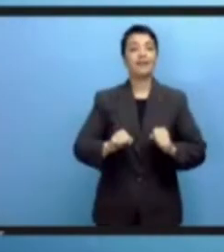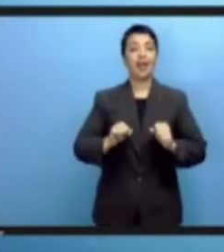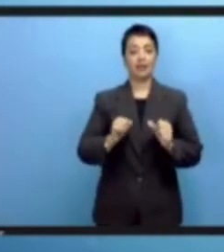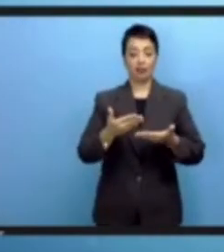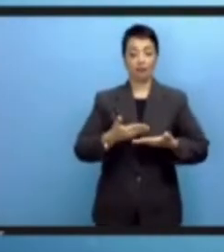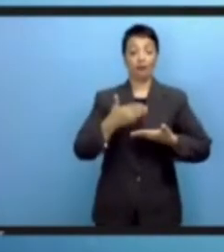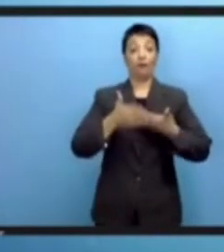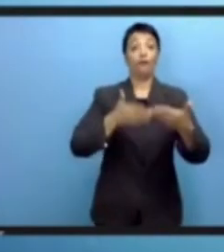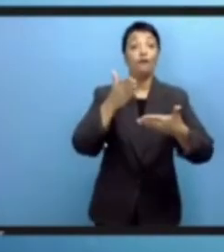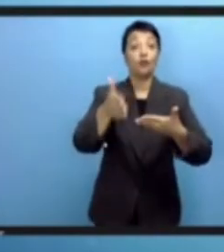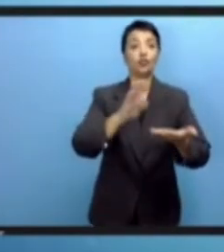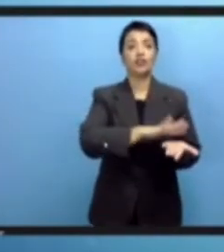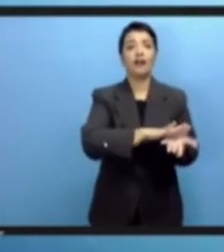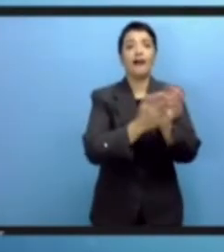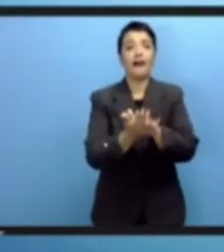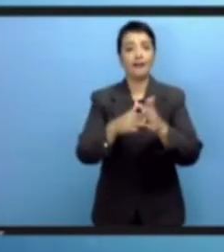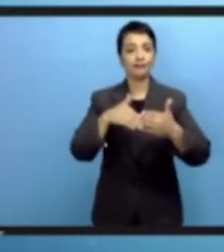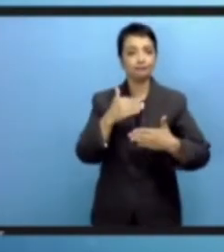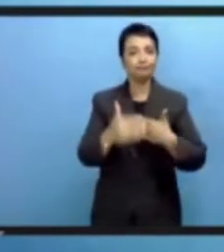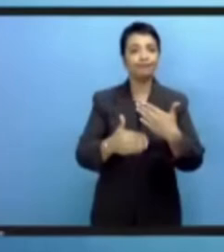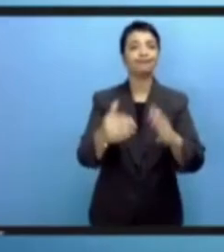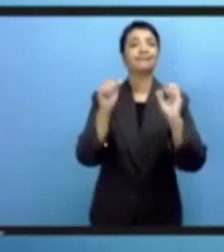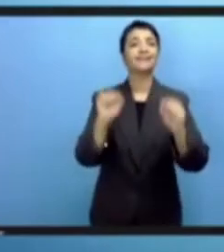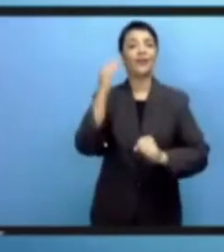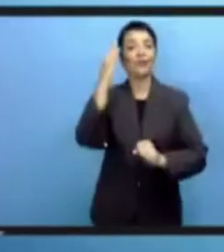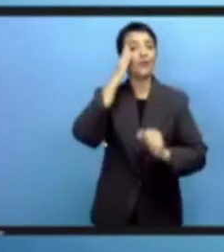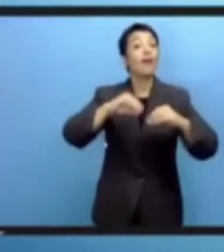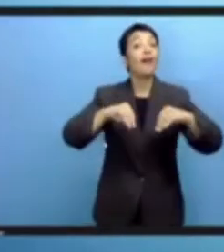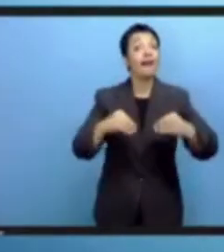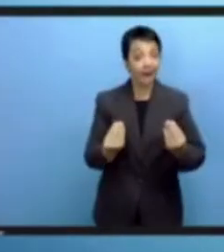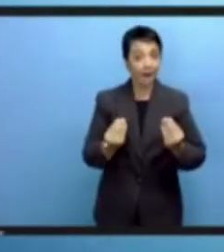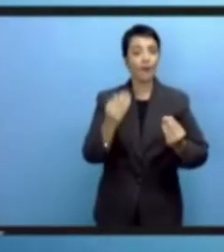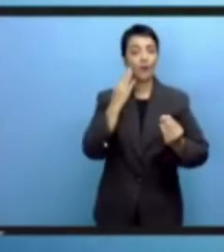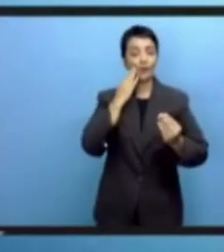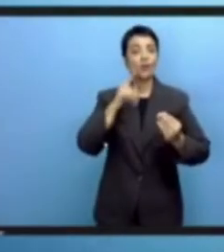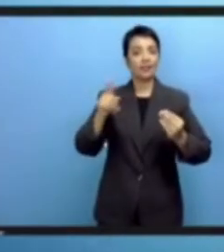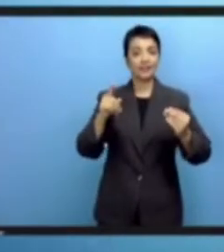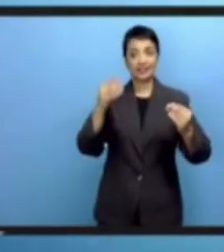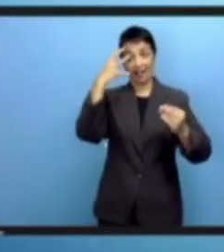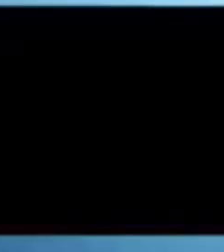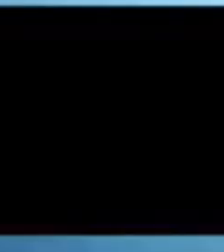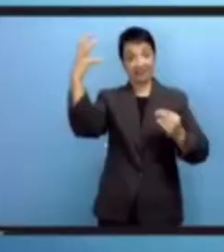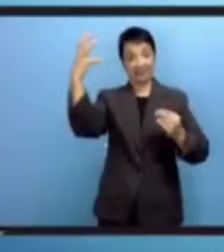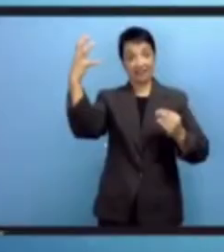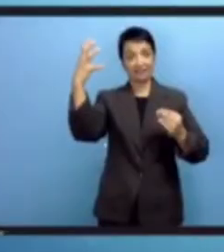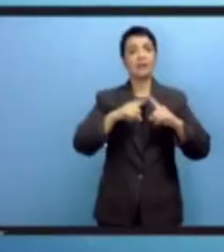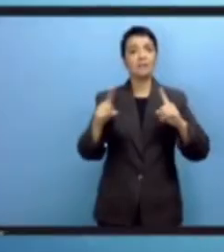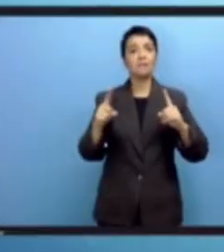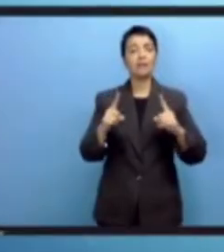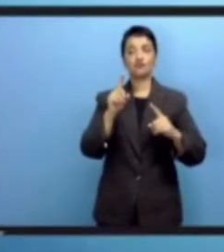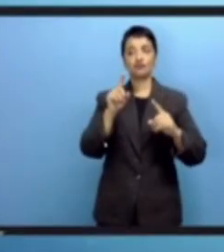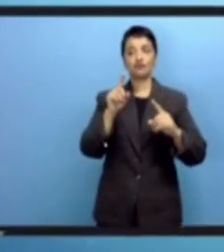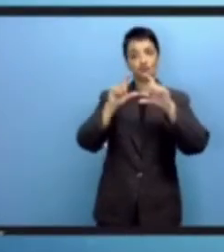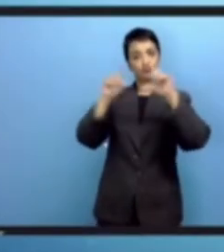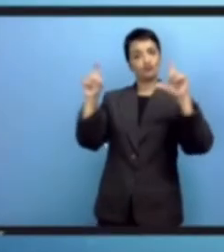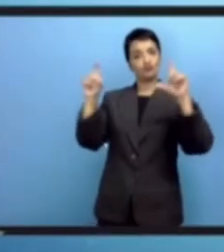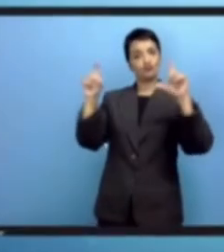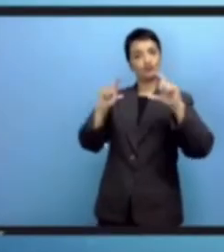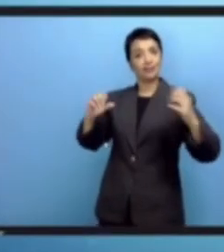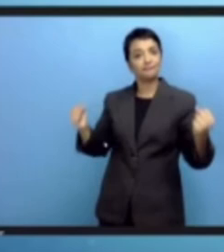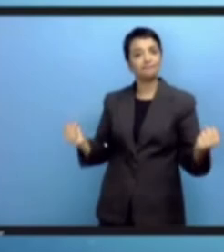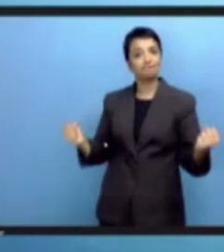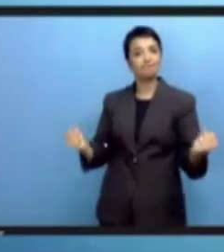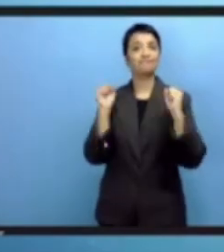الواقعية إلى النقاش السياسي وسوف يكثل اعتماد